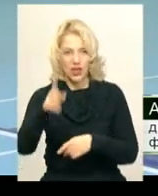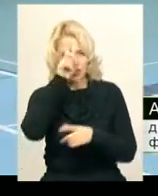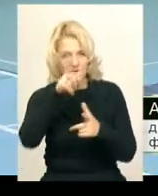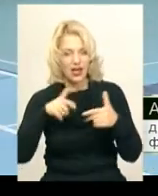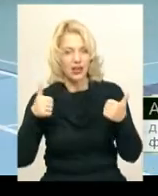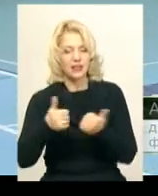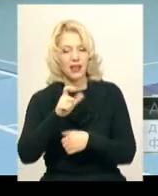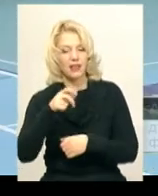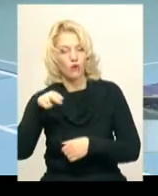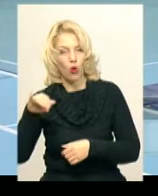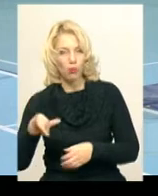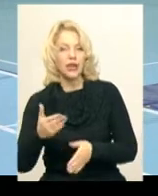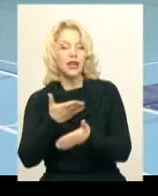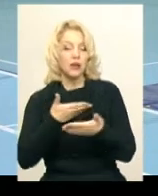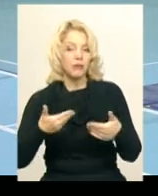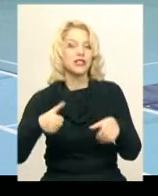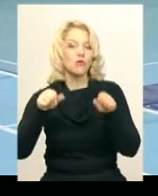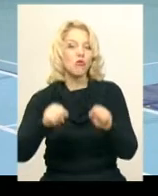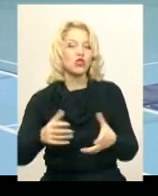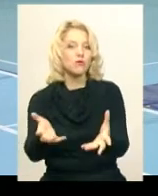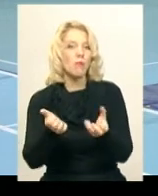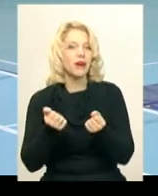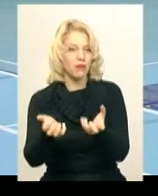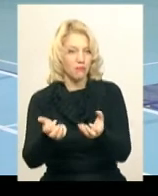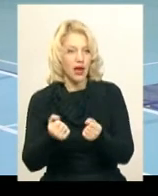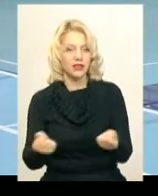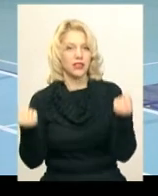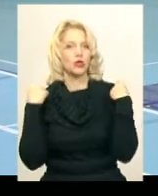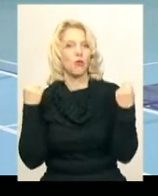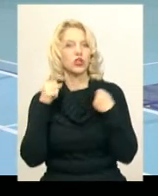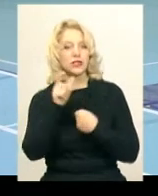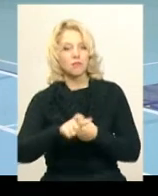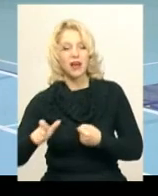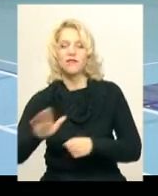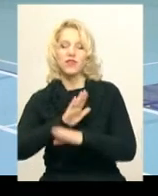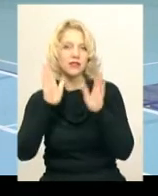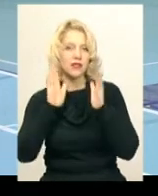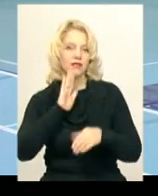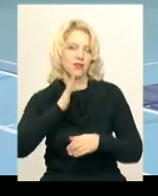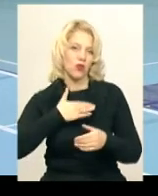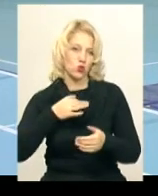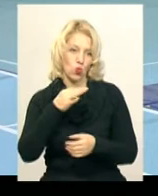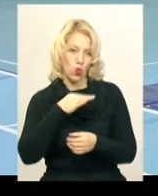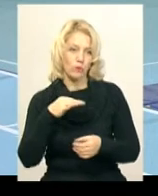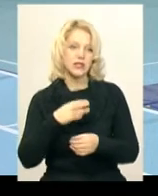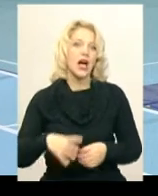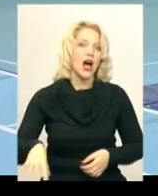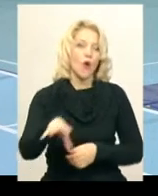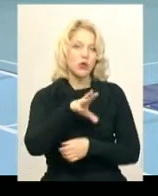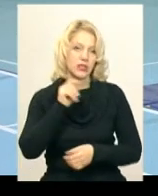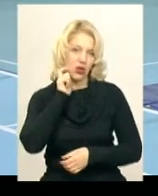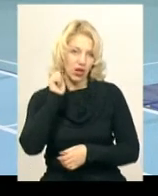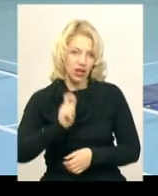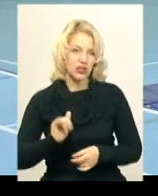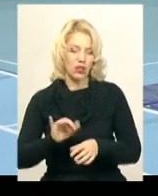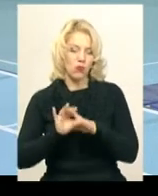Європи. Тепер ми дійсно зможемо приймати спортсменів не тільки з нашої області, а з усієї країни